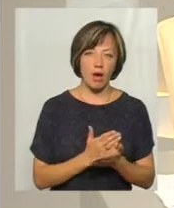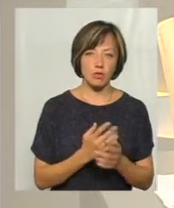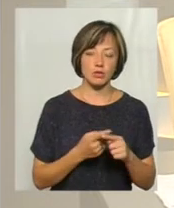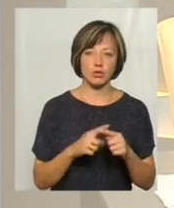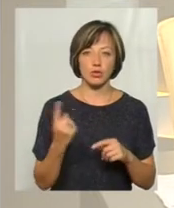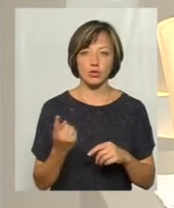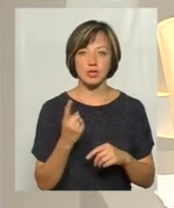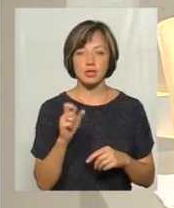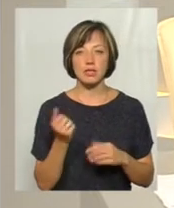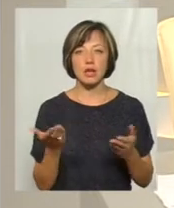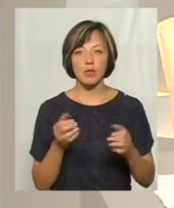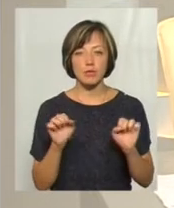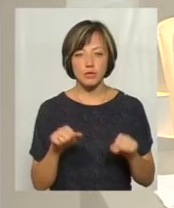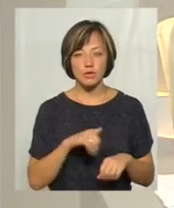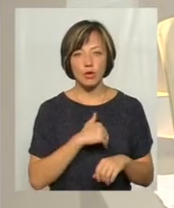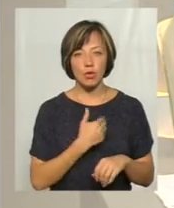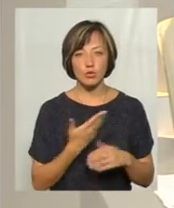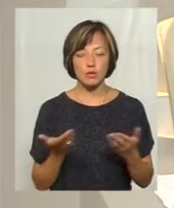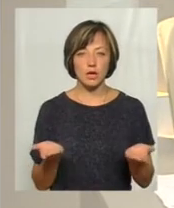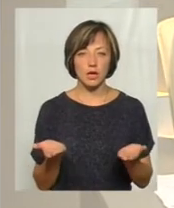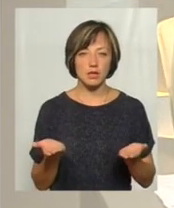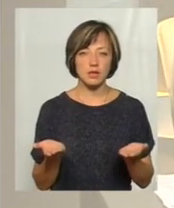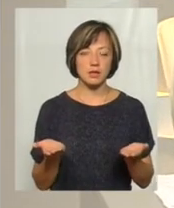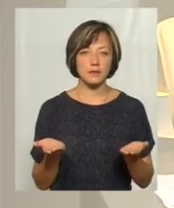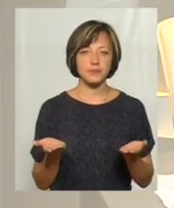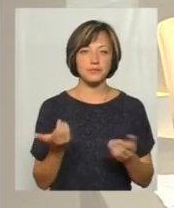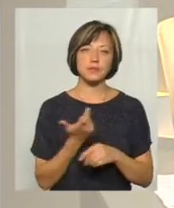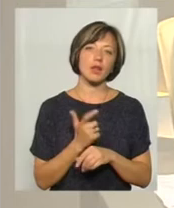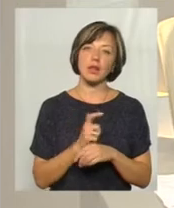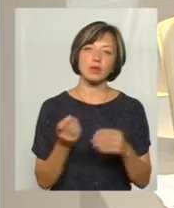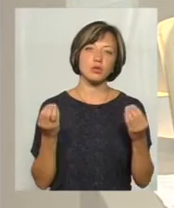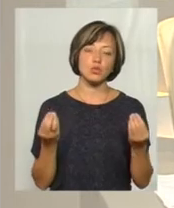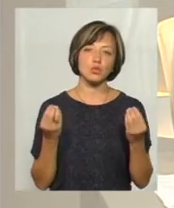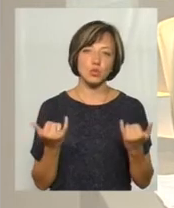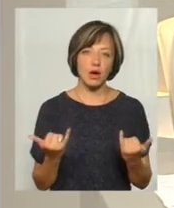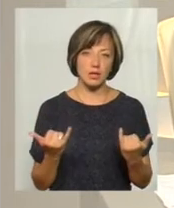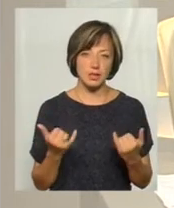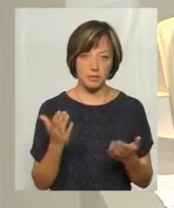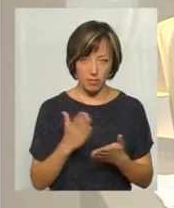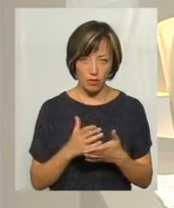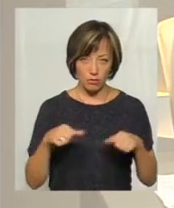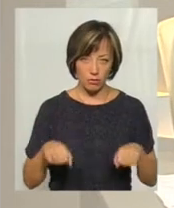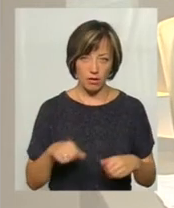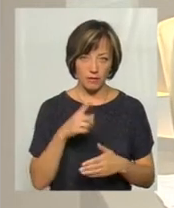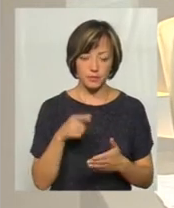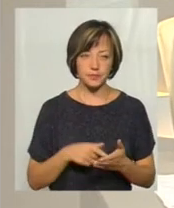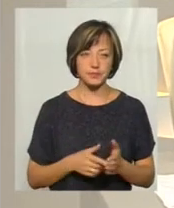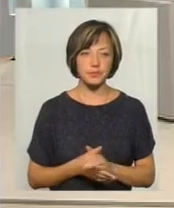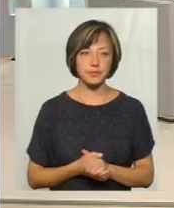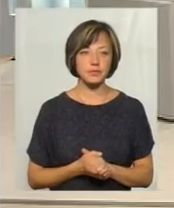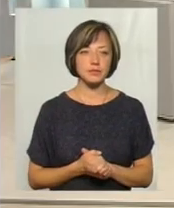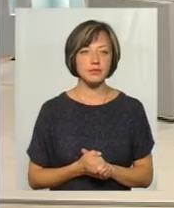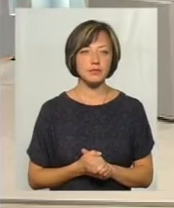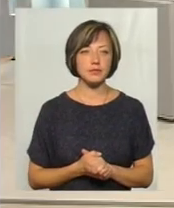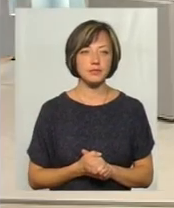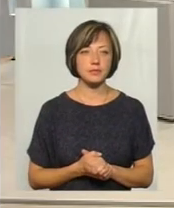лічильника, за яким, можливо, захочуть якийсь там надсучасний лічильник встановити? Вони мають на це право? Ну, перш за все,